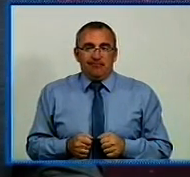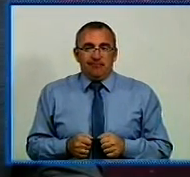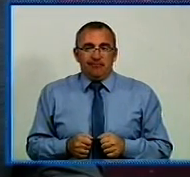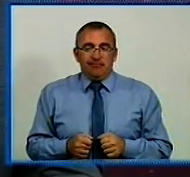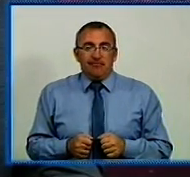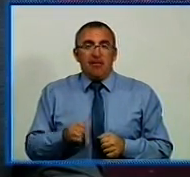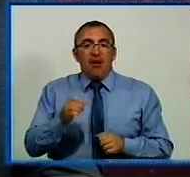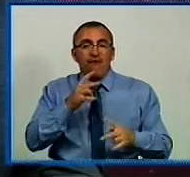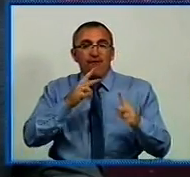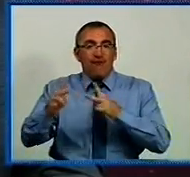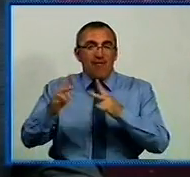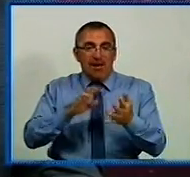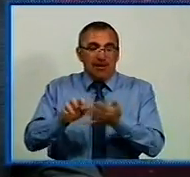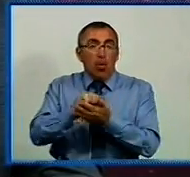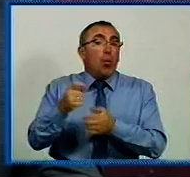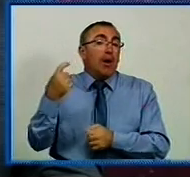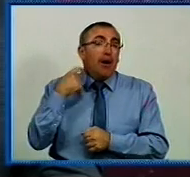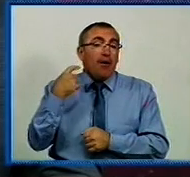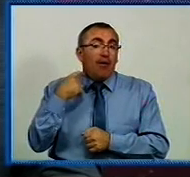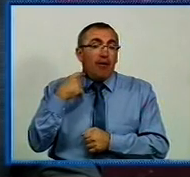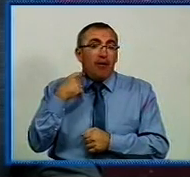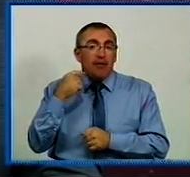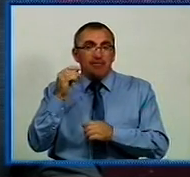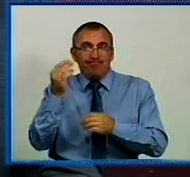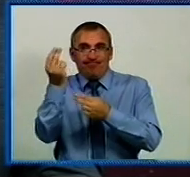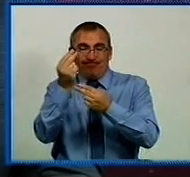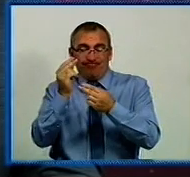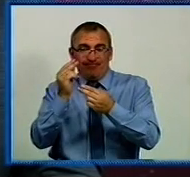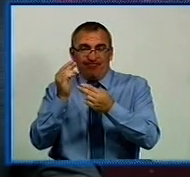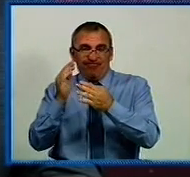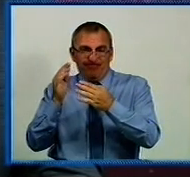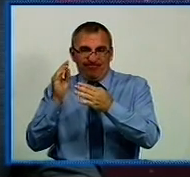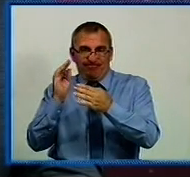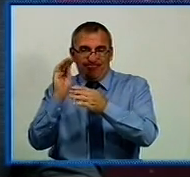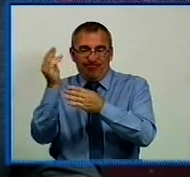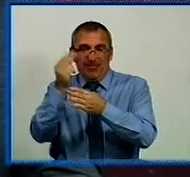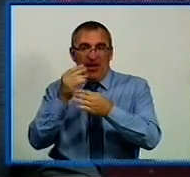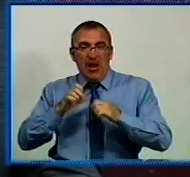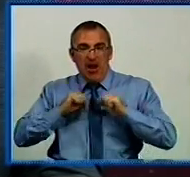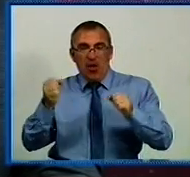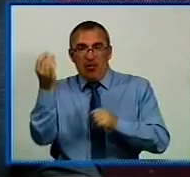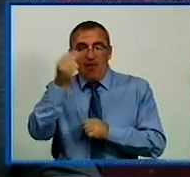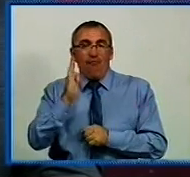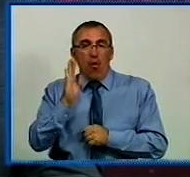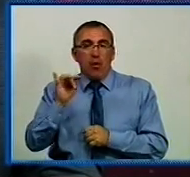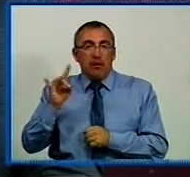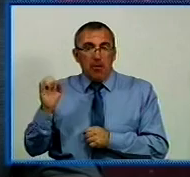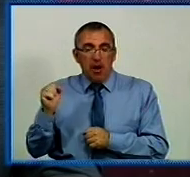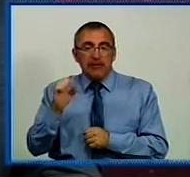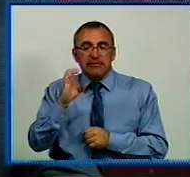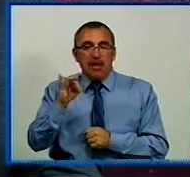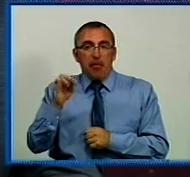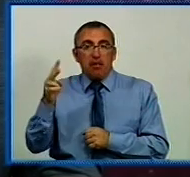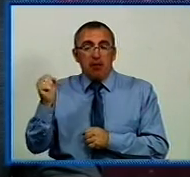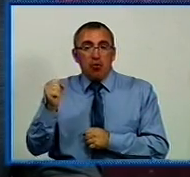Вандалізм у Кіровограді невідомі сплюндрували патріотичне графіті із зображенням героя Володимира Степанка.